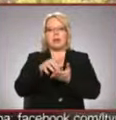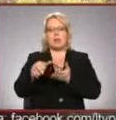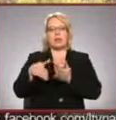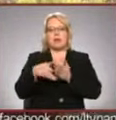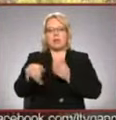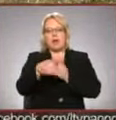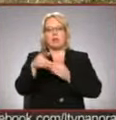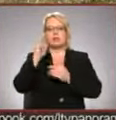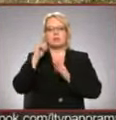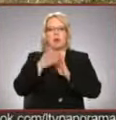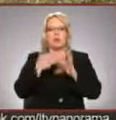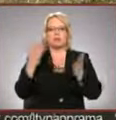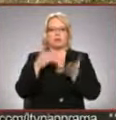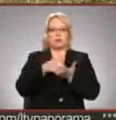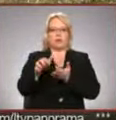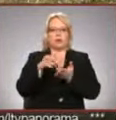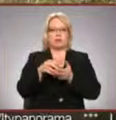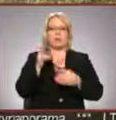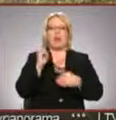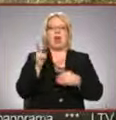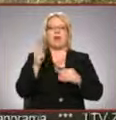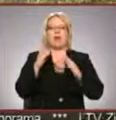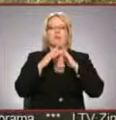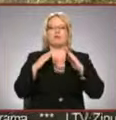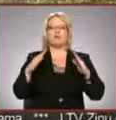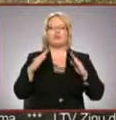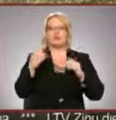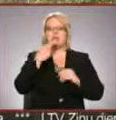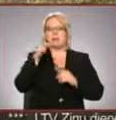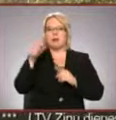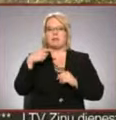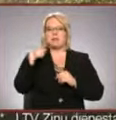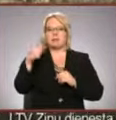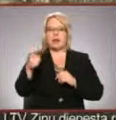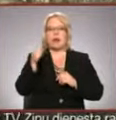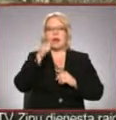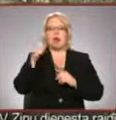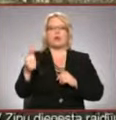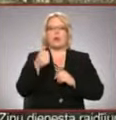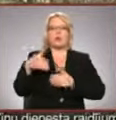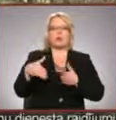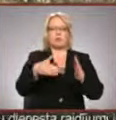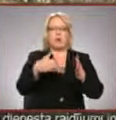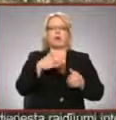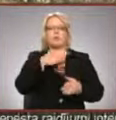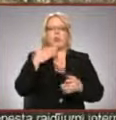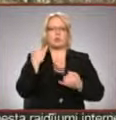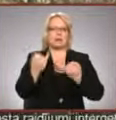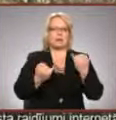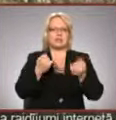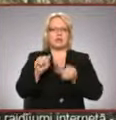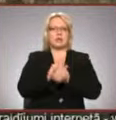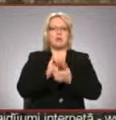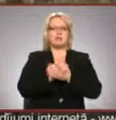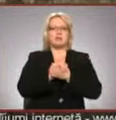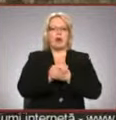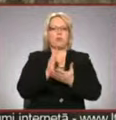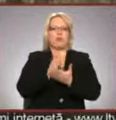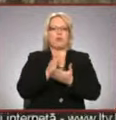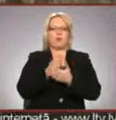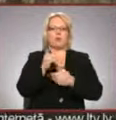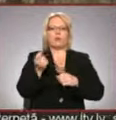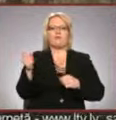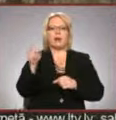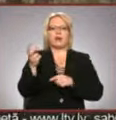saprast, iet. Kārļu mužas saimnieku pieredze liecina, ka Amatas tā, ar katru gadu kļūstais vien iecienītāka dabas draugu vidū. Šeit